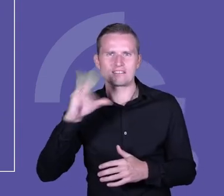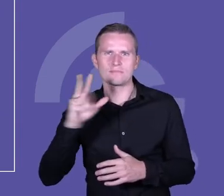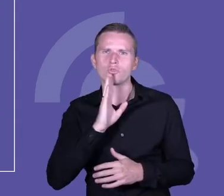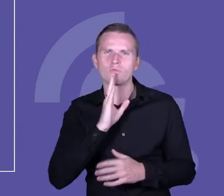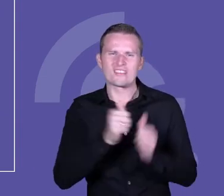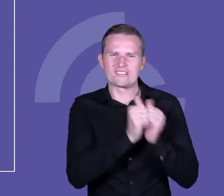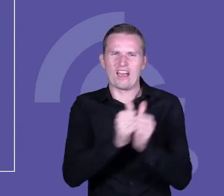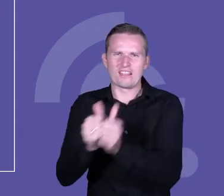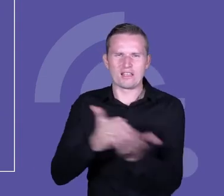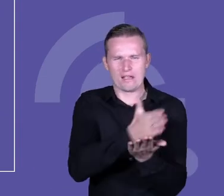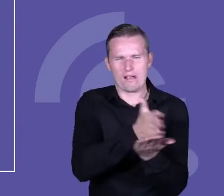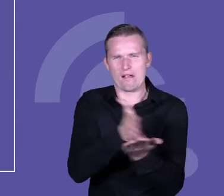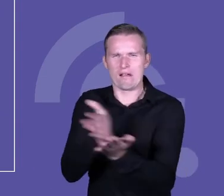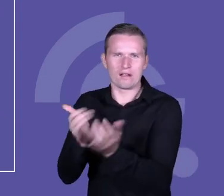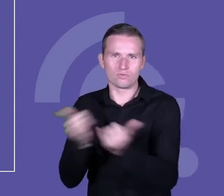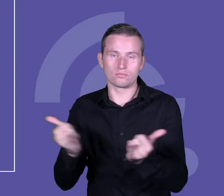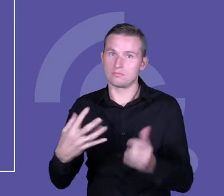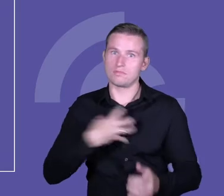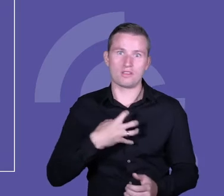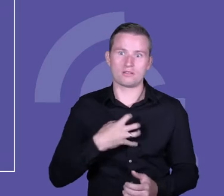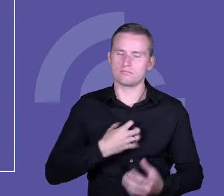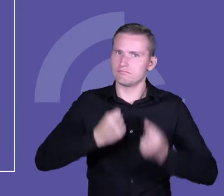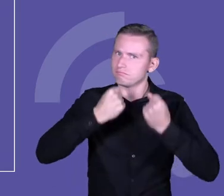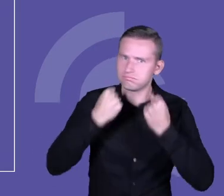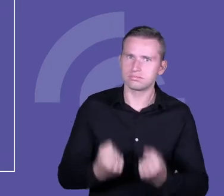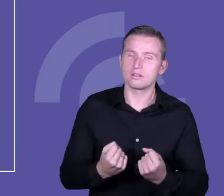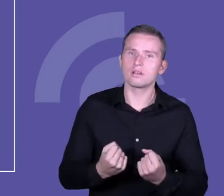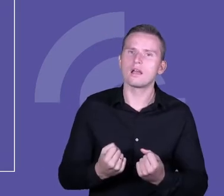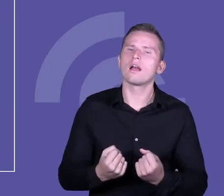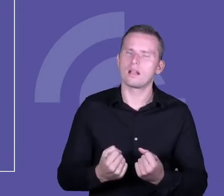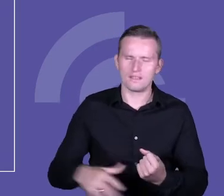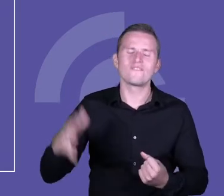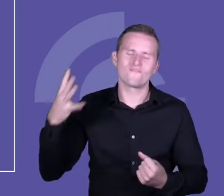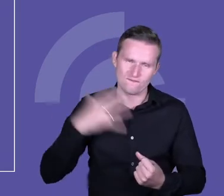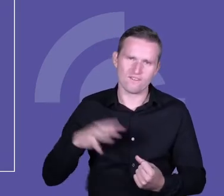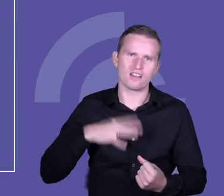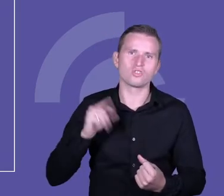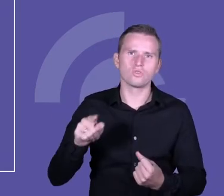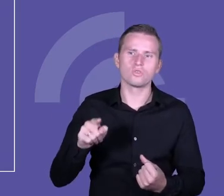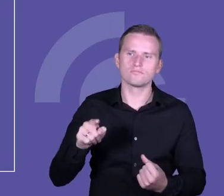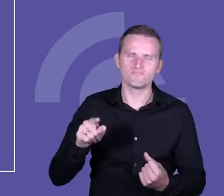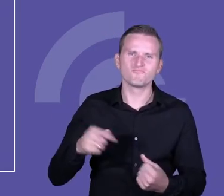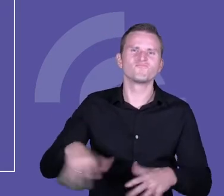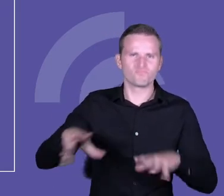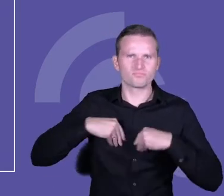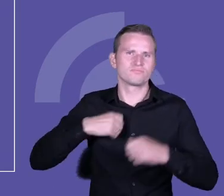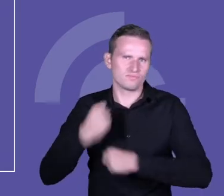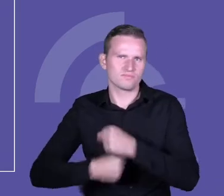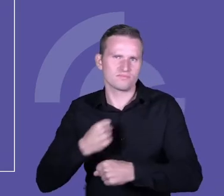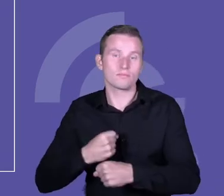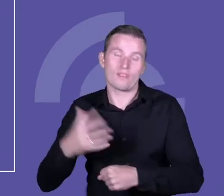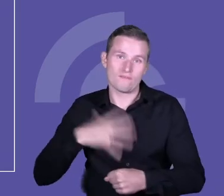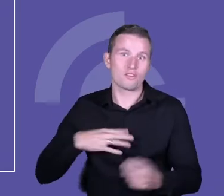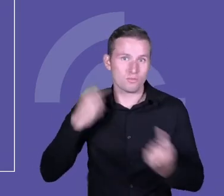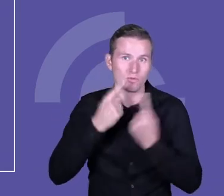podjąć wezwanie i warto, tak jak powiedziałam wcześniej, przyjrzeć się temu, gdzie jestem, kim